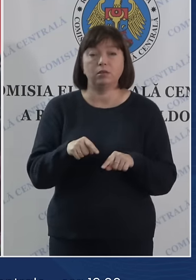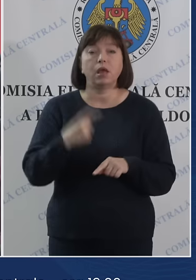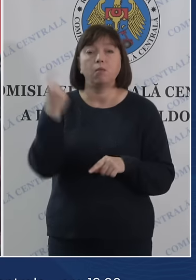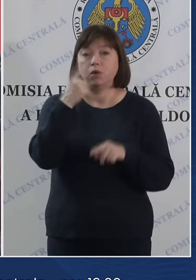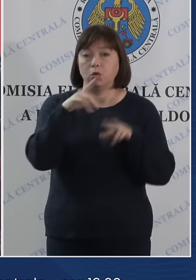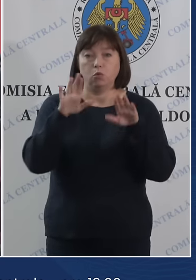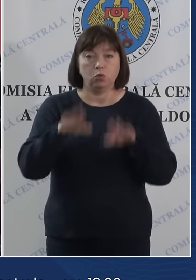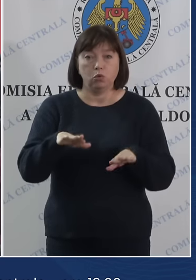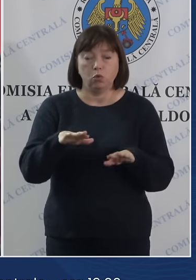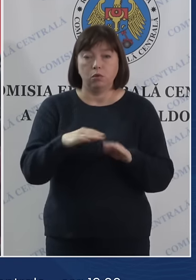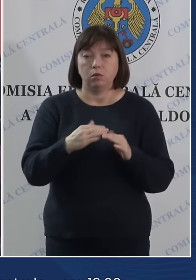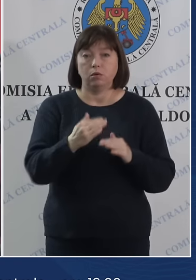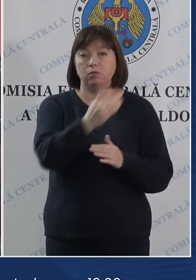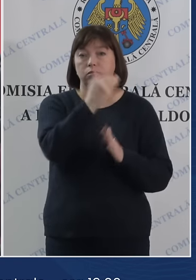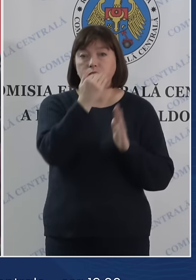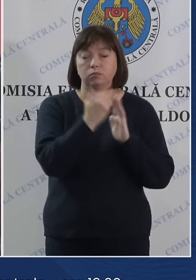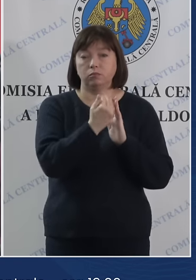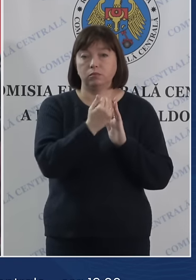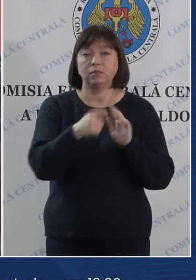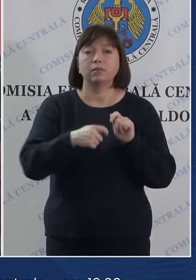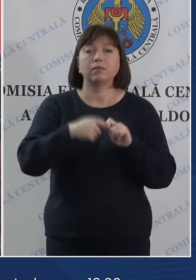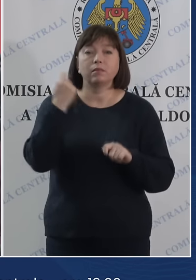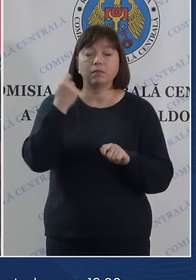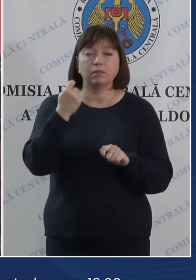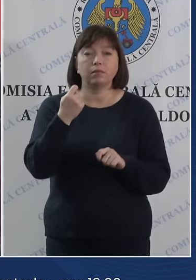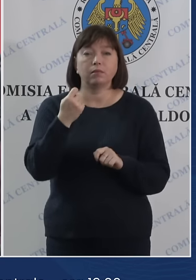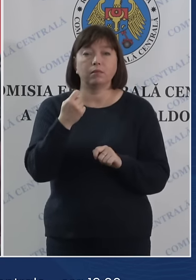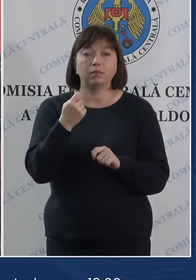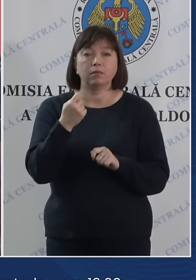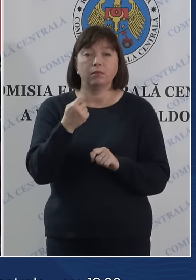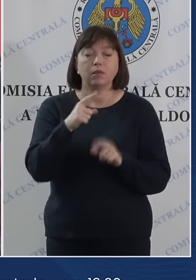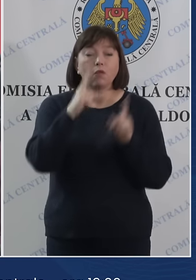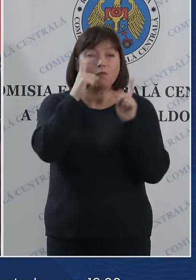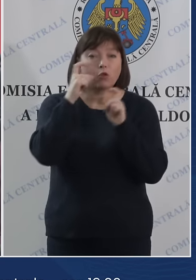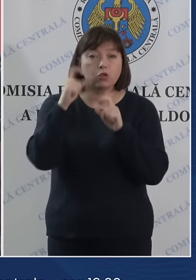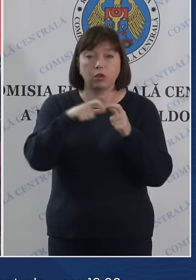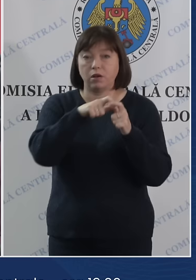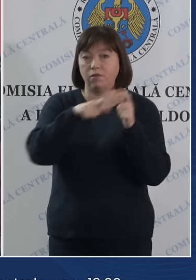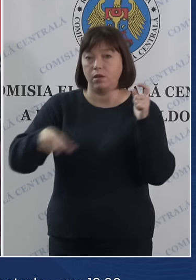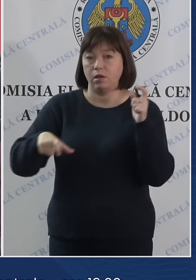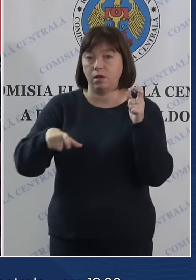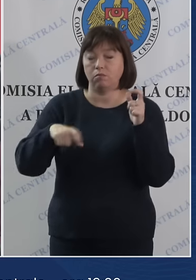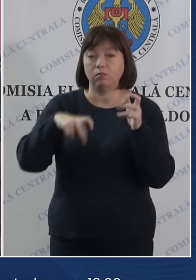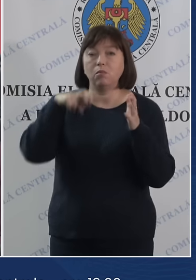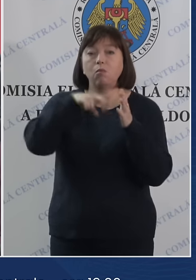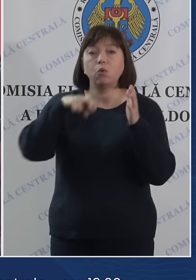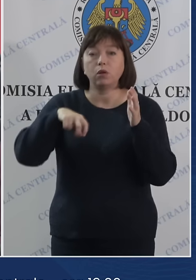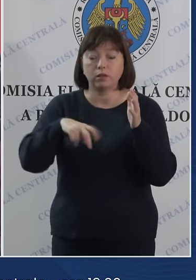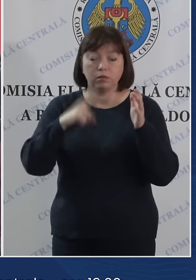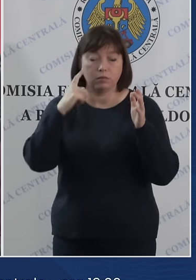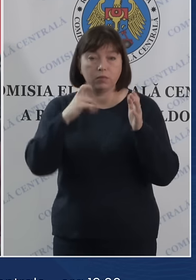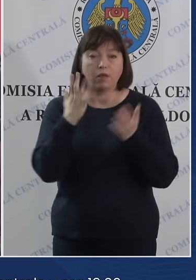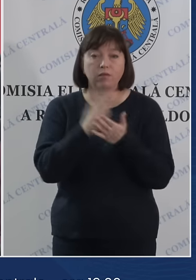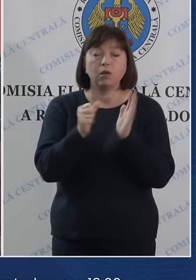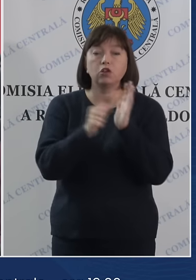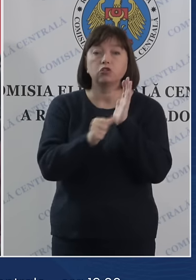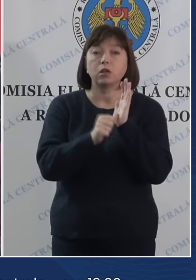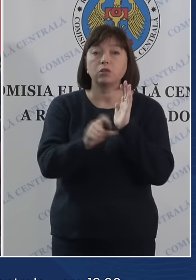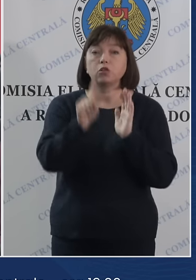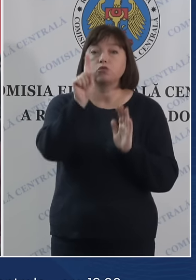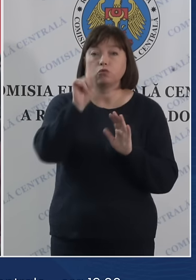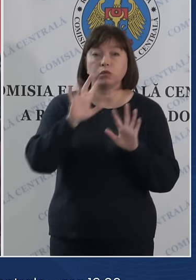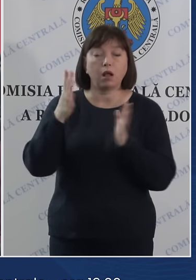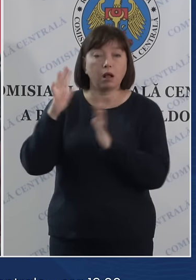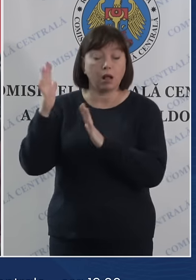primul loc se află încălcări privind fotografierea buletinilor de vot. Avem 61 de